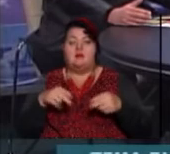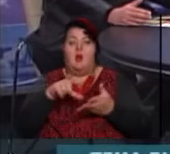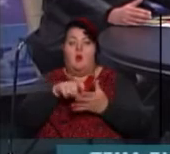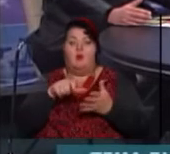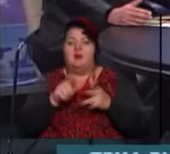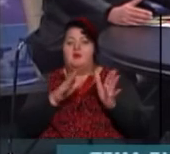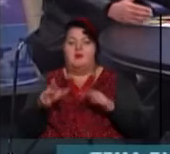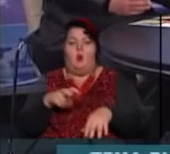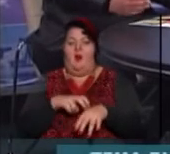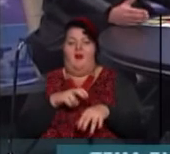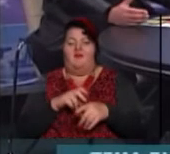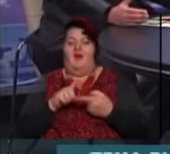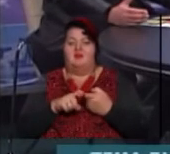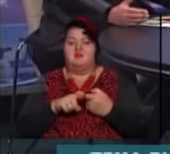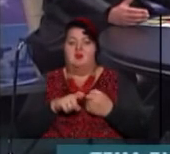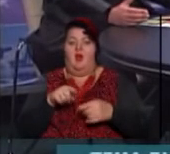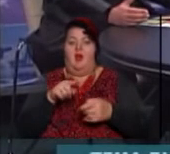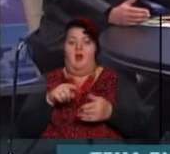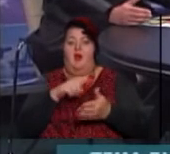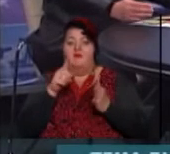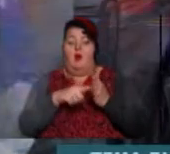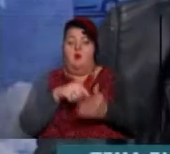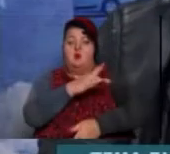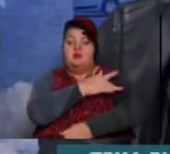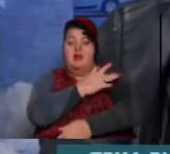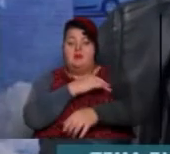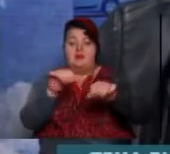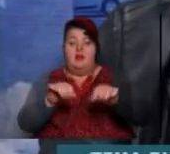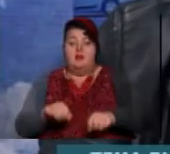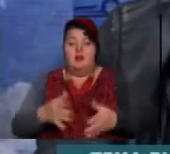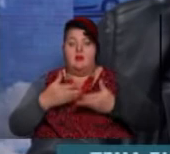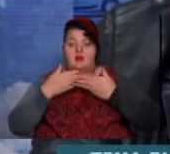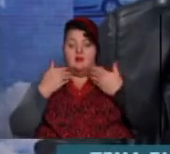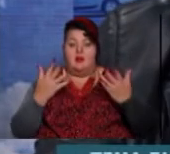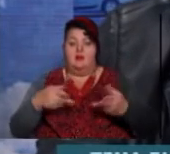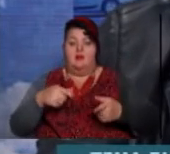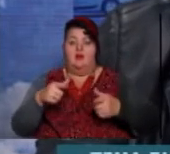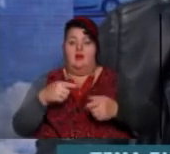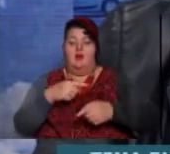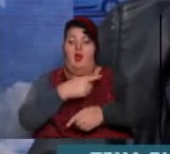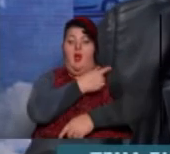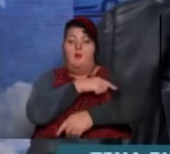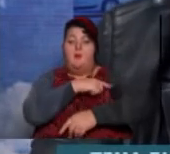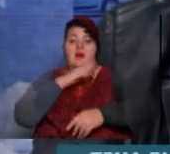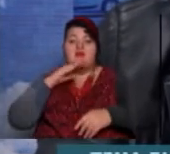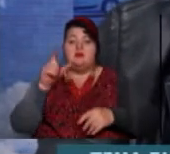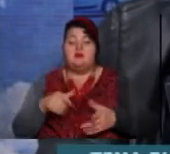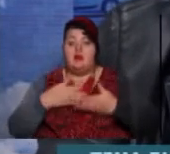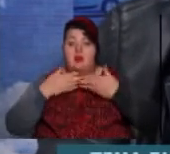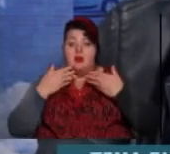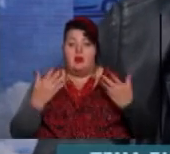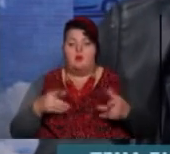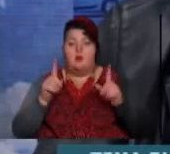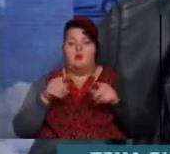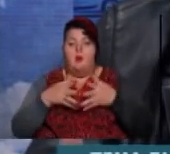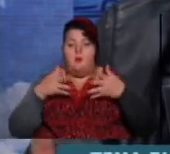врача, питання санітарки, якщо немає санітарки, якщо немає операционної медсістри, якщо немає анестезистки, у них теж більшій об